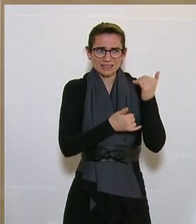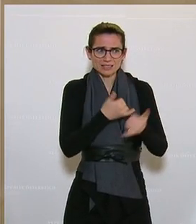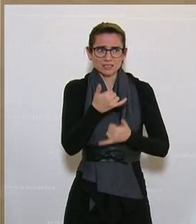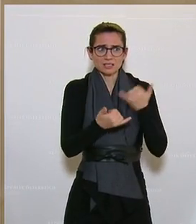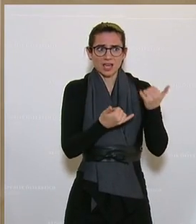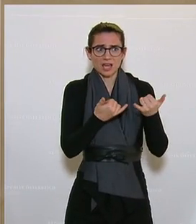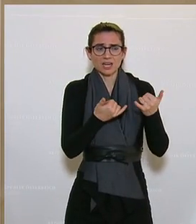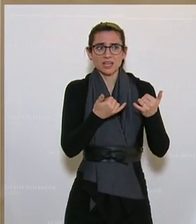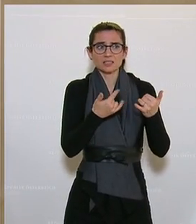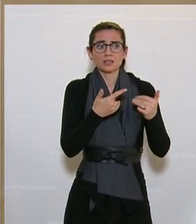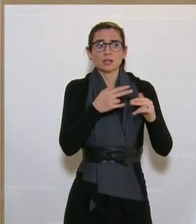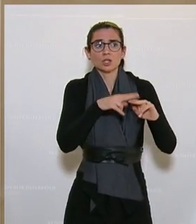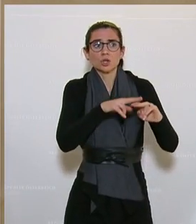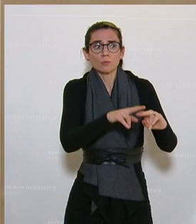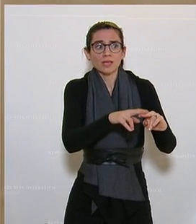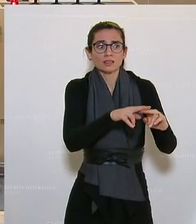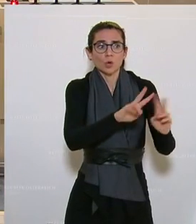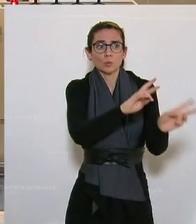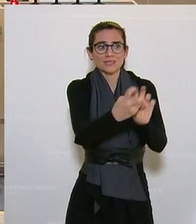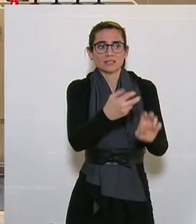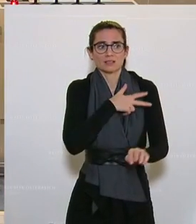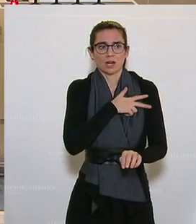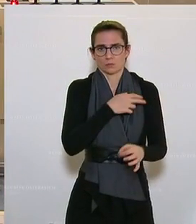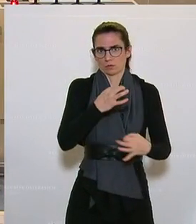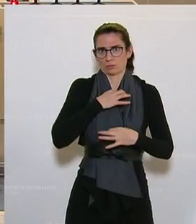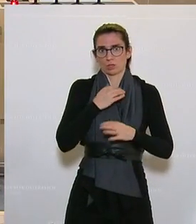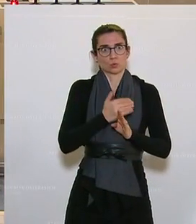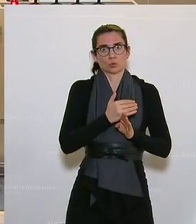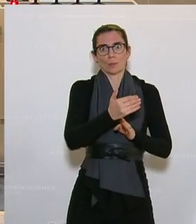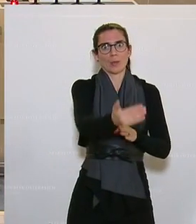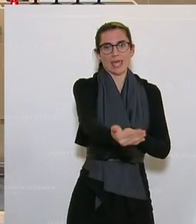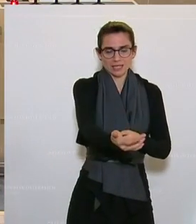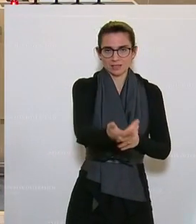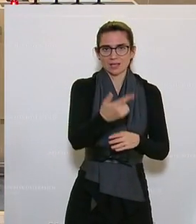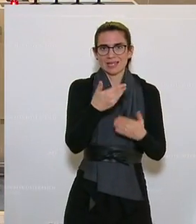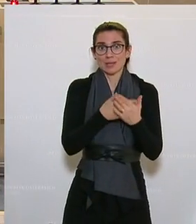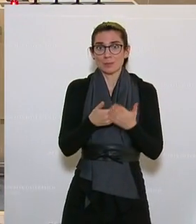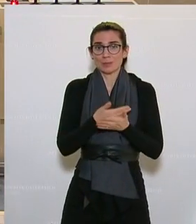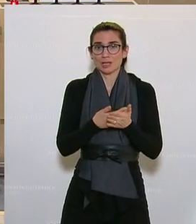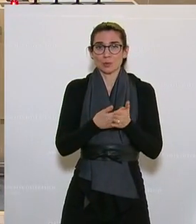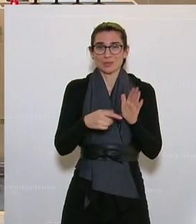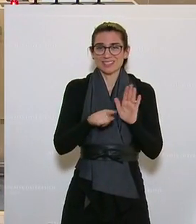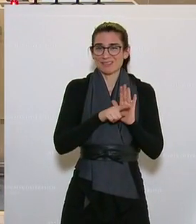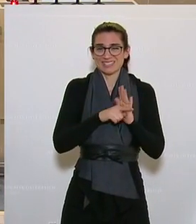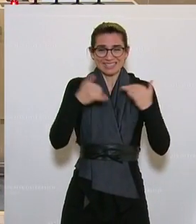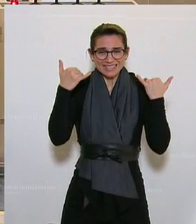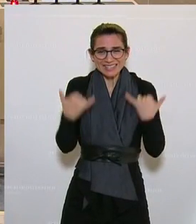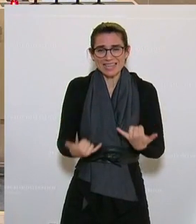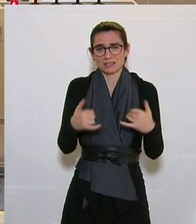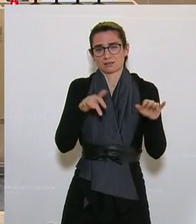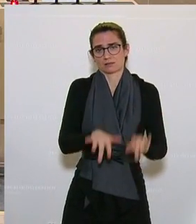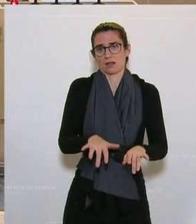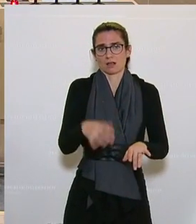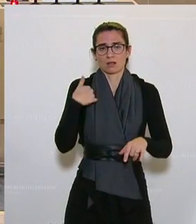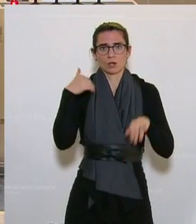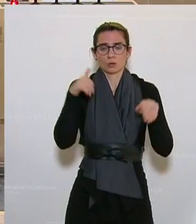in Klassenzimmer ankommen. Das ist mir zu spät. Die Bildungsdefizite sind da. Es muss alles